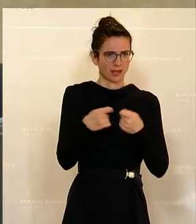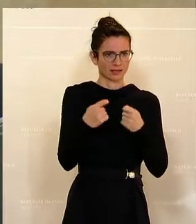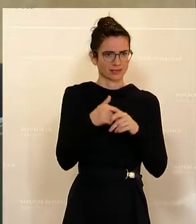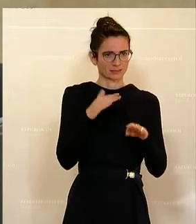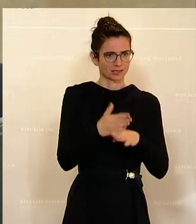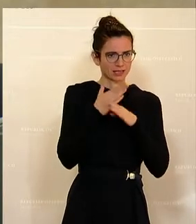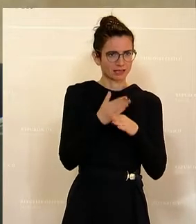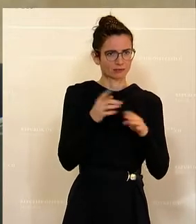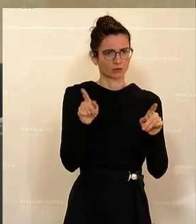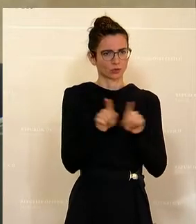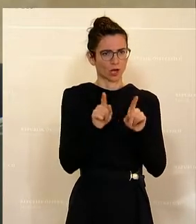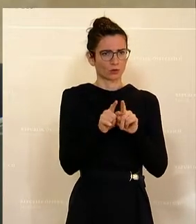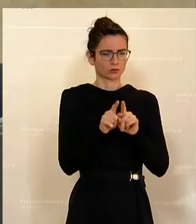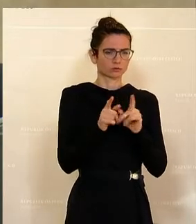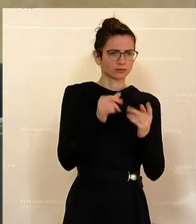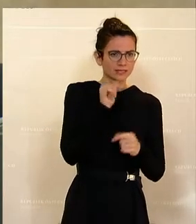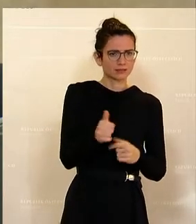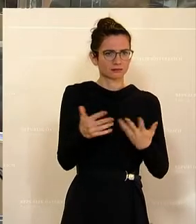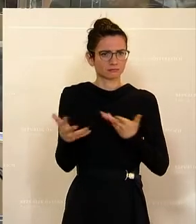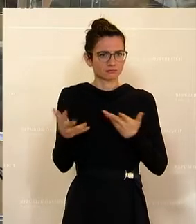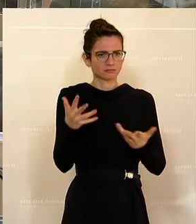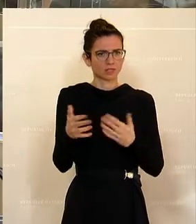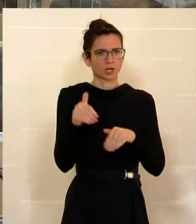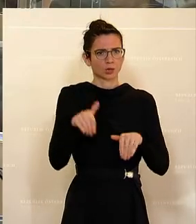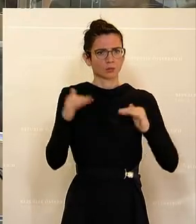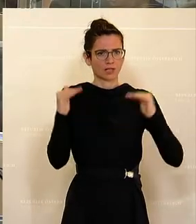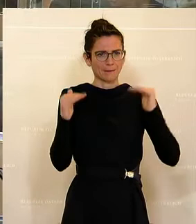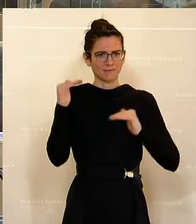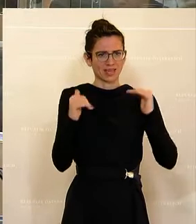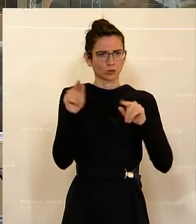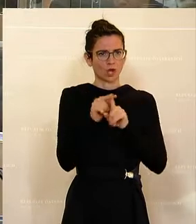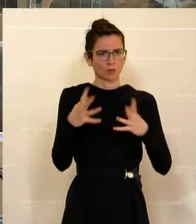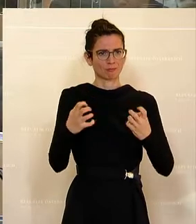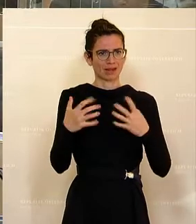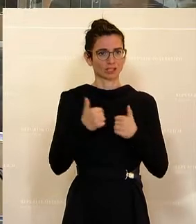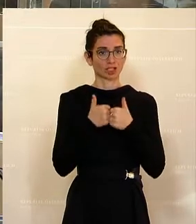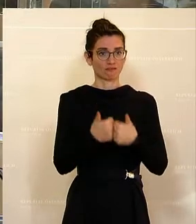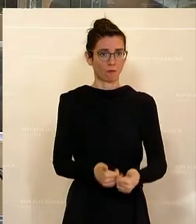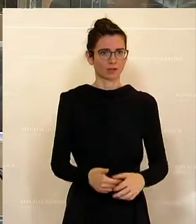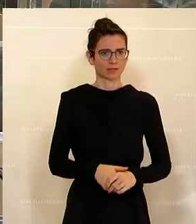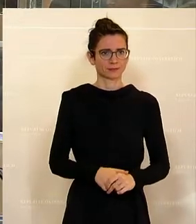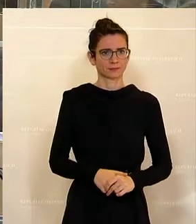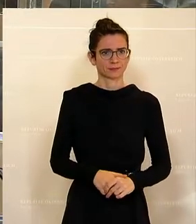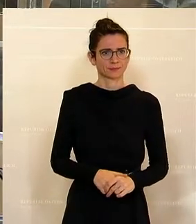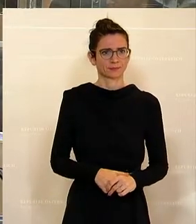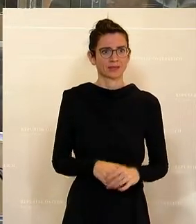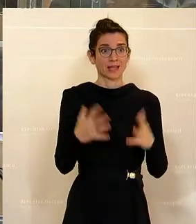auch förderungswürdig sind, welche nicht. Und welche praktischen Auswirkungen das auch mit sich bringt. Ich glaube, diese